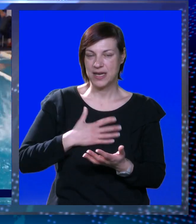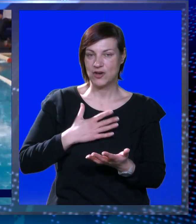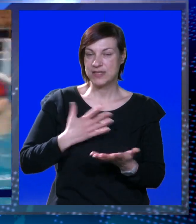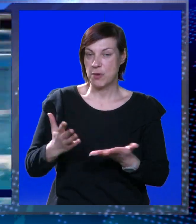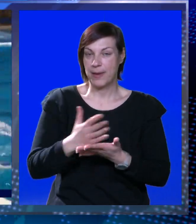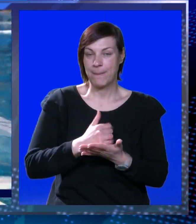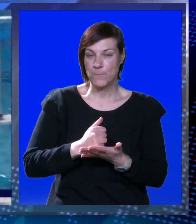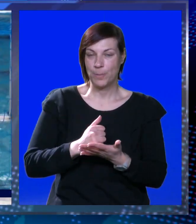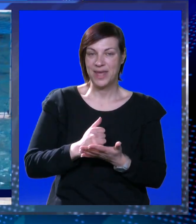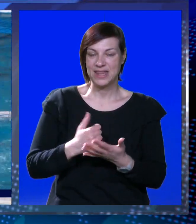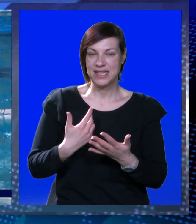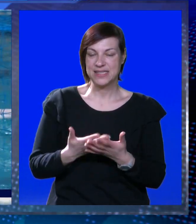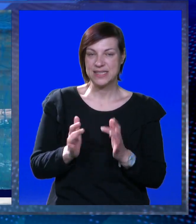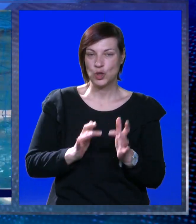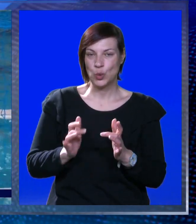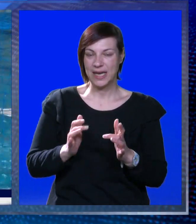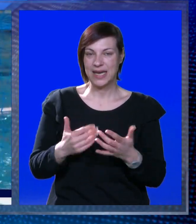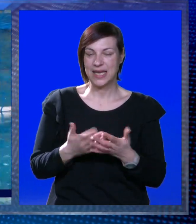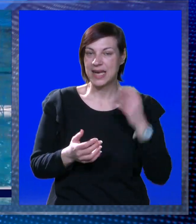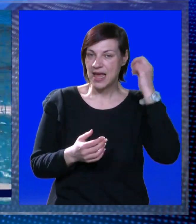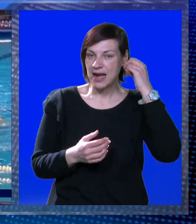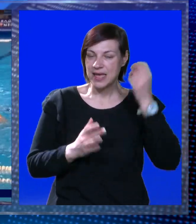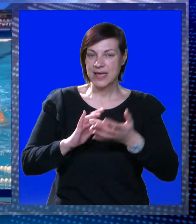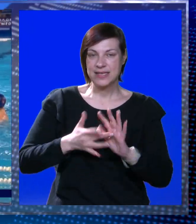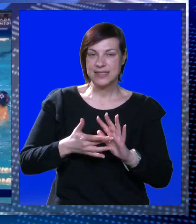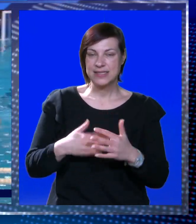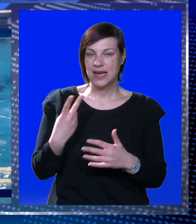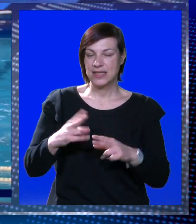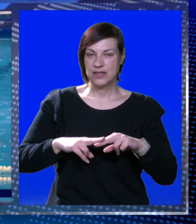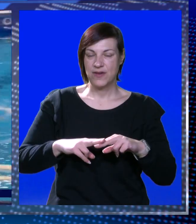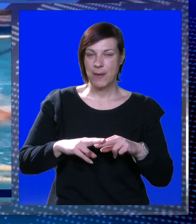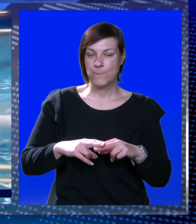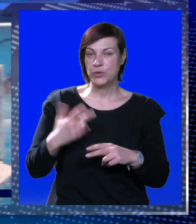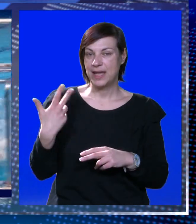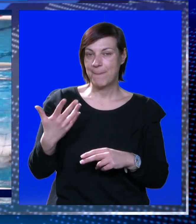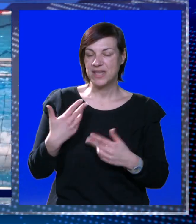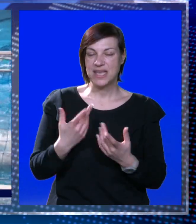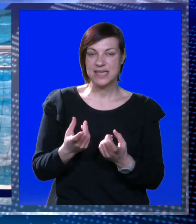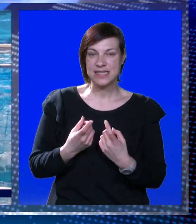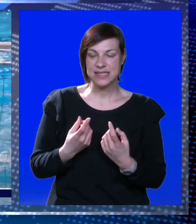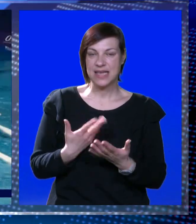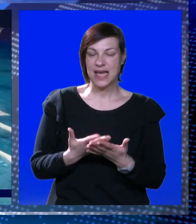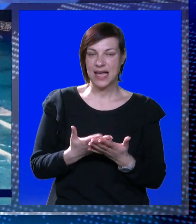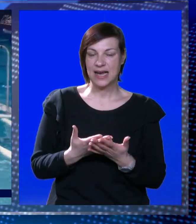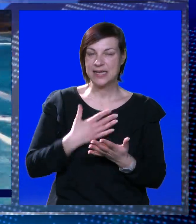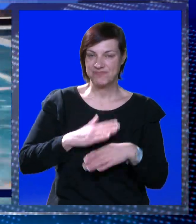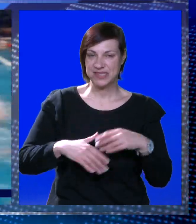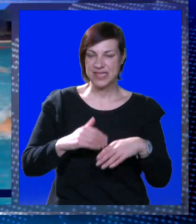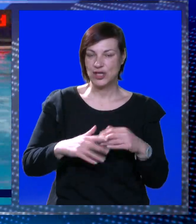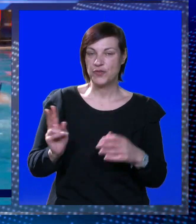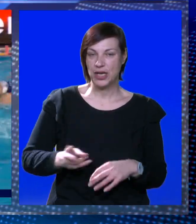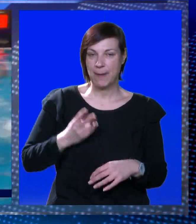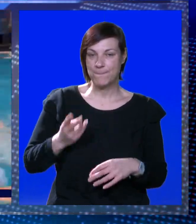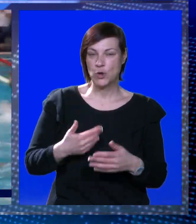drago da smo mi ispali pobjednici ovog turnira, zapravo ove lige cijele. Dva puta ovo na peterce, ali izuzetno izuzetno